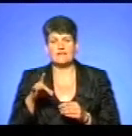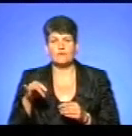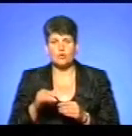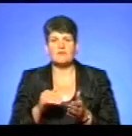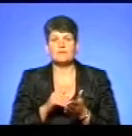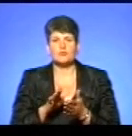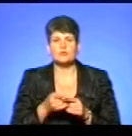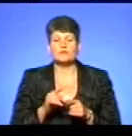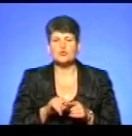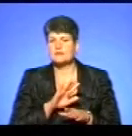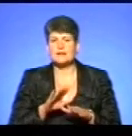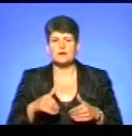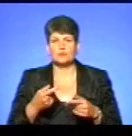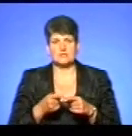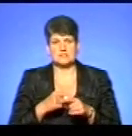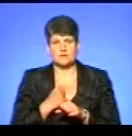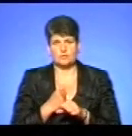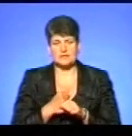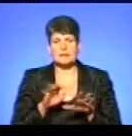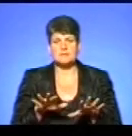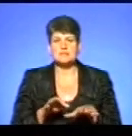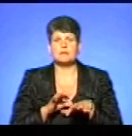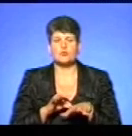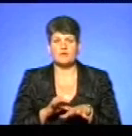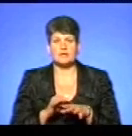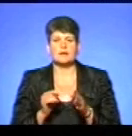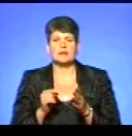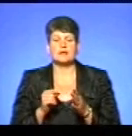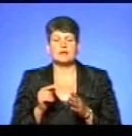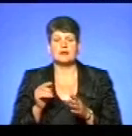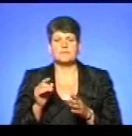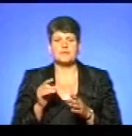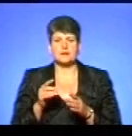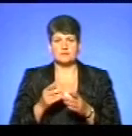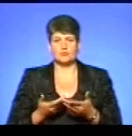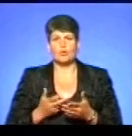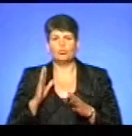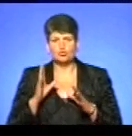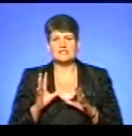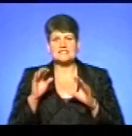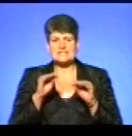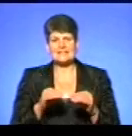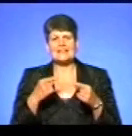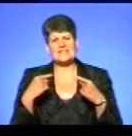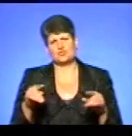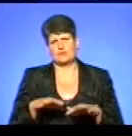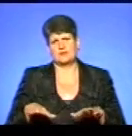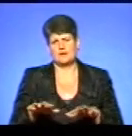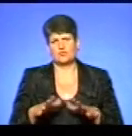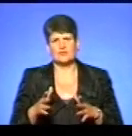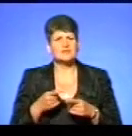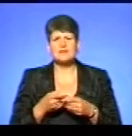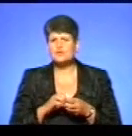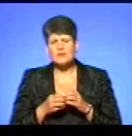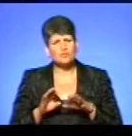того відмовилися і не рекомендують це робити. Тому що на тім місці, проведена депопуляція, це пройде заселення кабанів з нічних територій. Так що тут і воно ніяк у